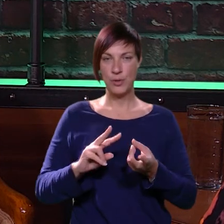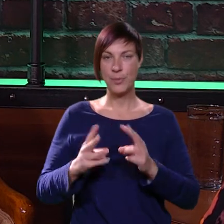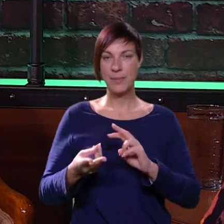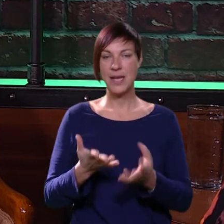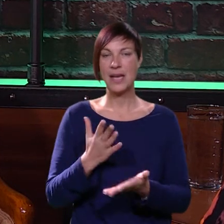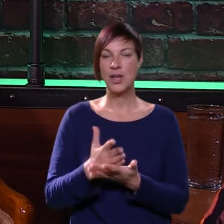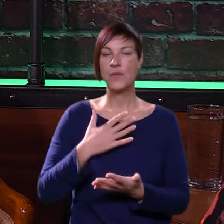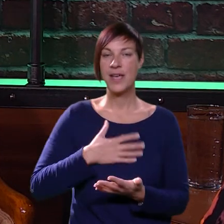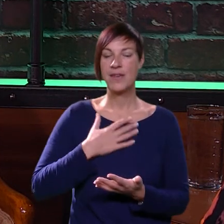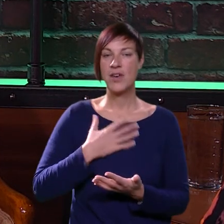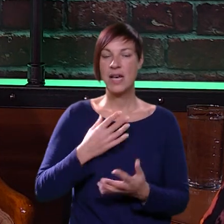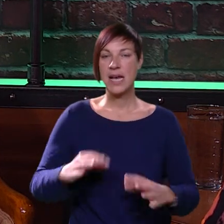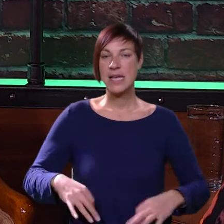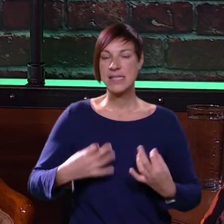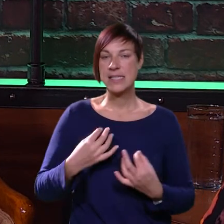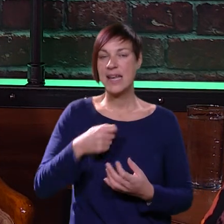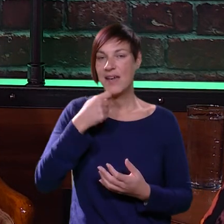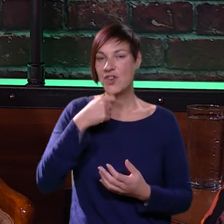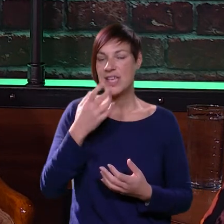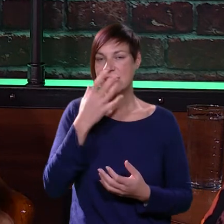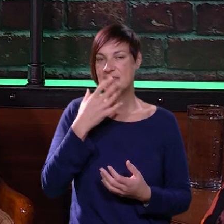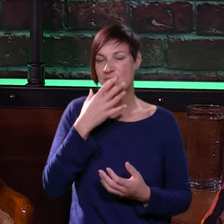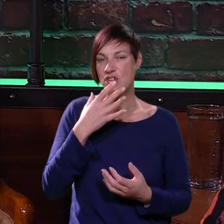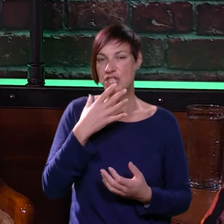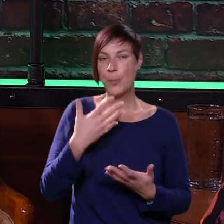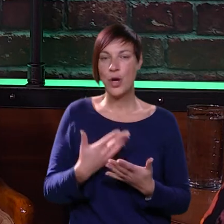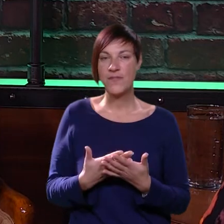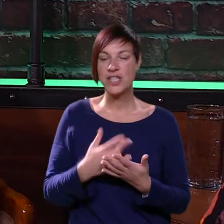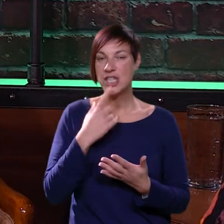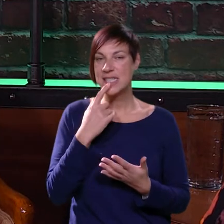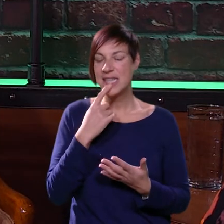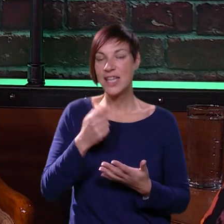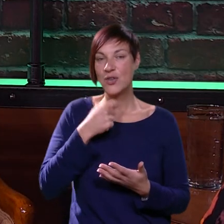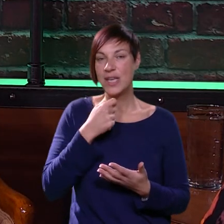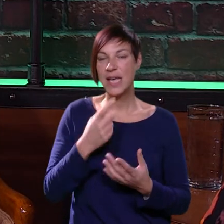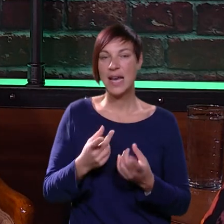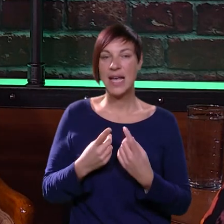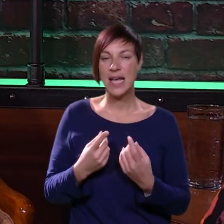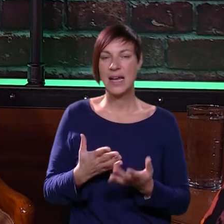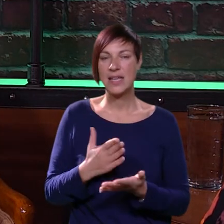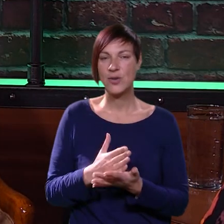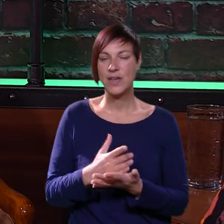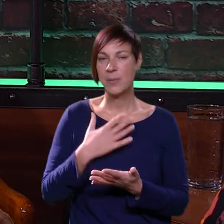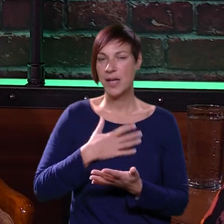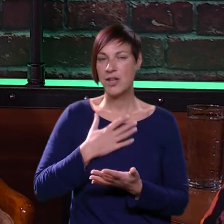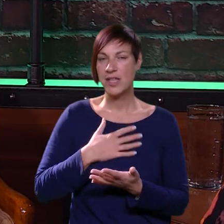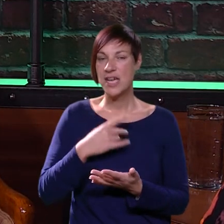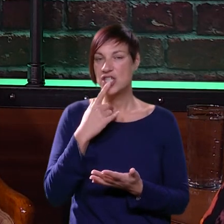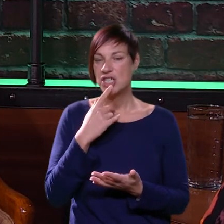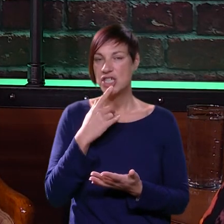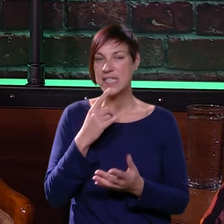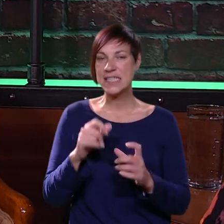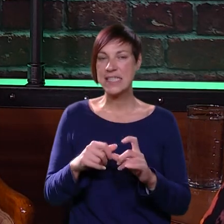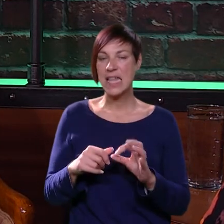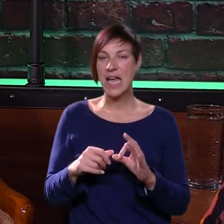promijenila, jer je vazda voljela zdravo jest, voljela je voće, povrće, slatko je jela, ali nije vazda je daže bilo